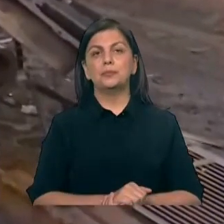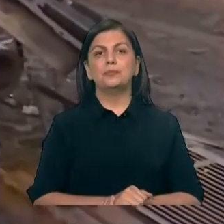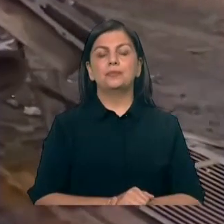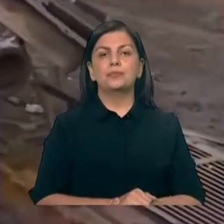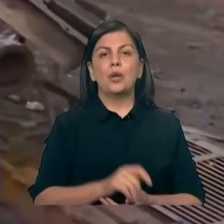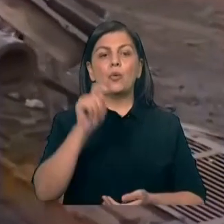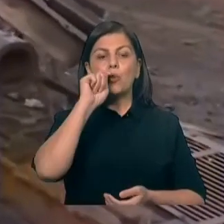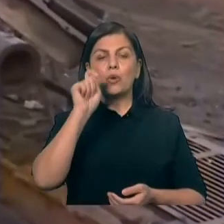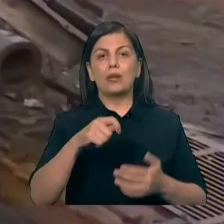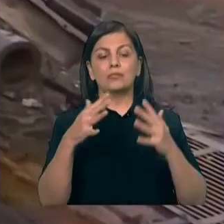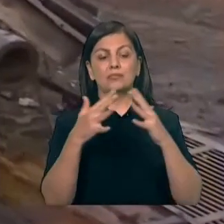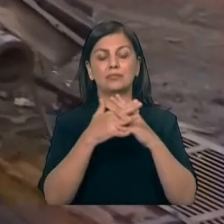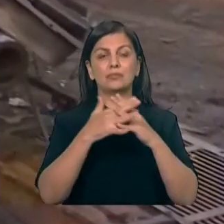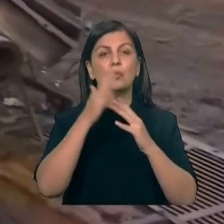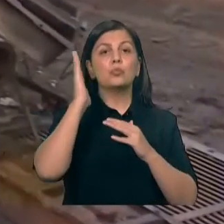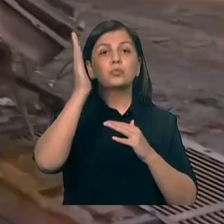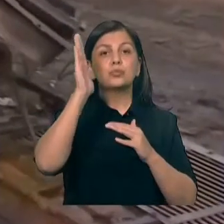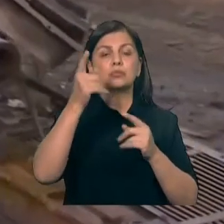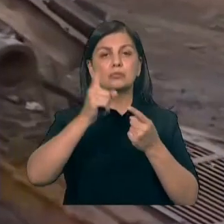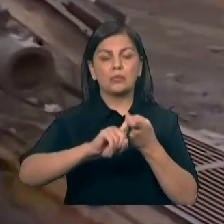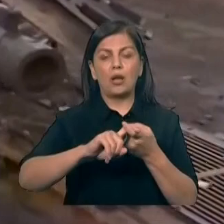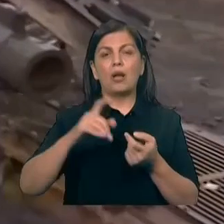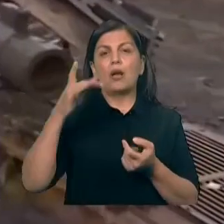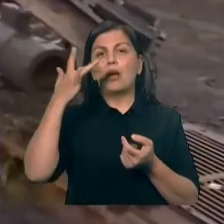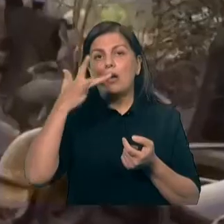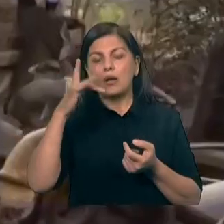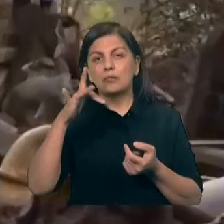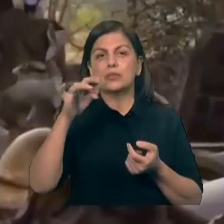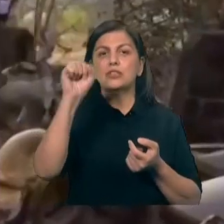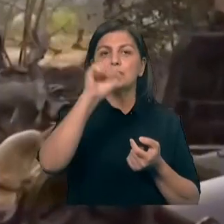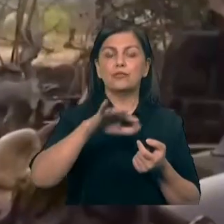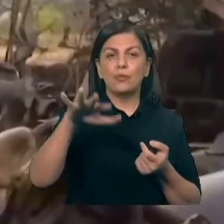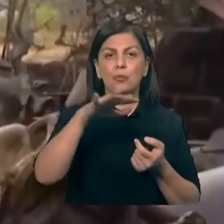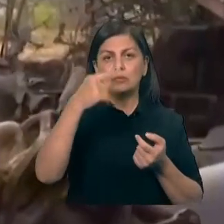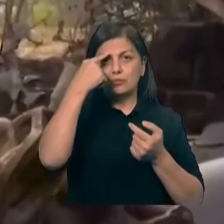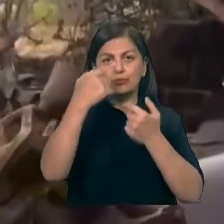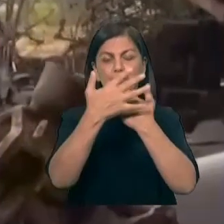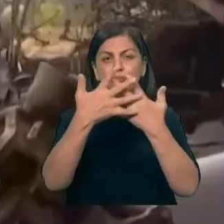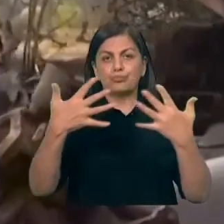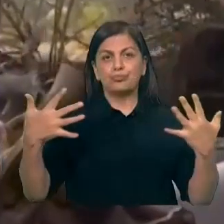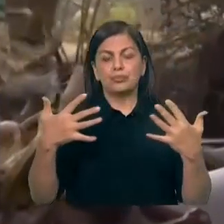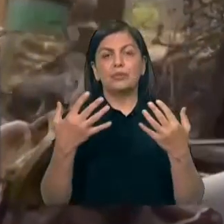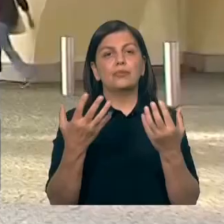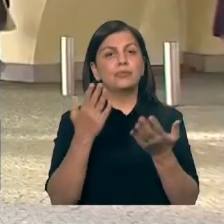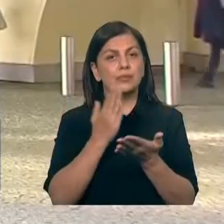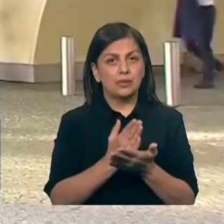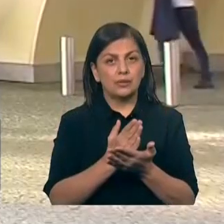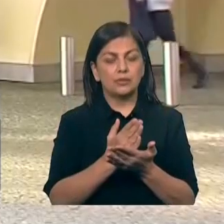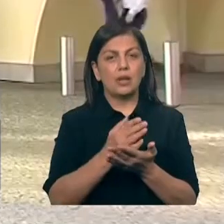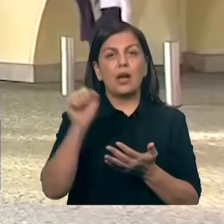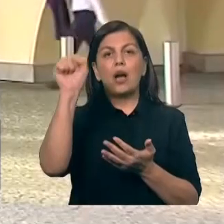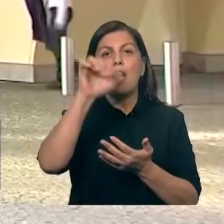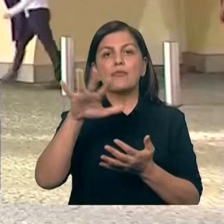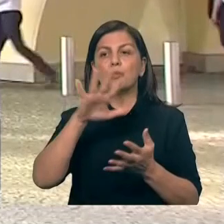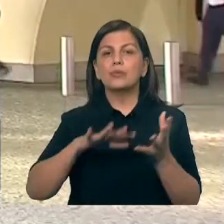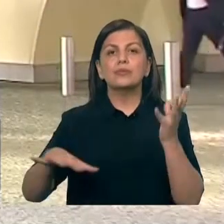Ukrayna savaşının gələcəyi ilə bağlı ABŞ və Avropa arasında fikir ayrılıqları qalmaqda davam edir. Avropalılar